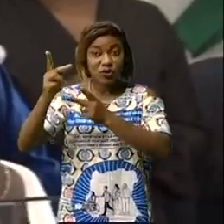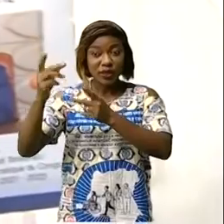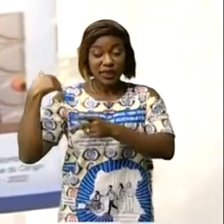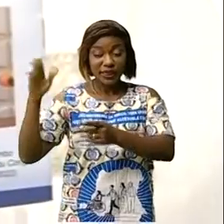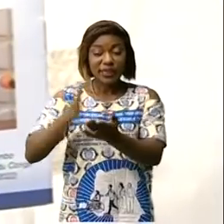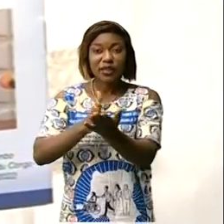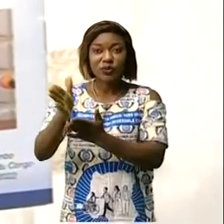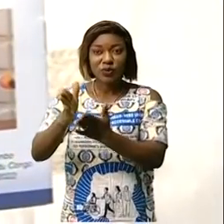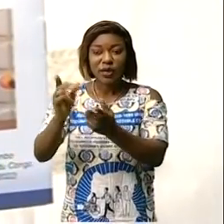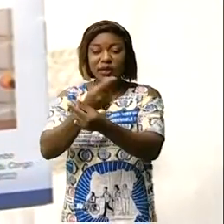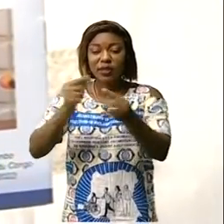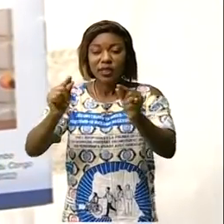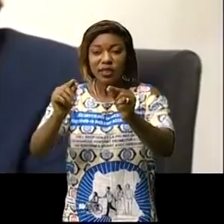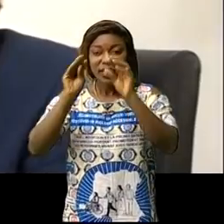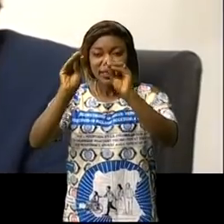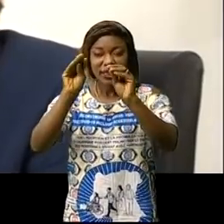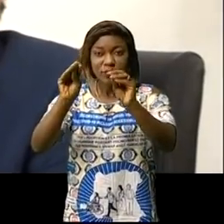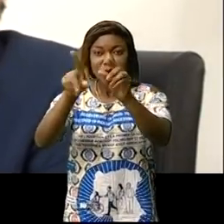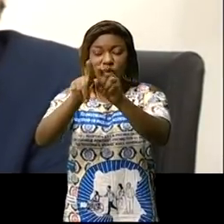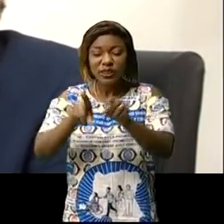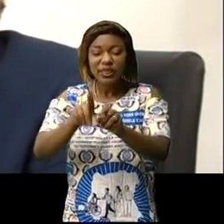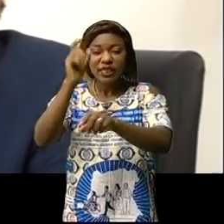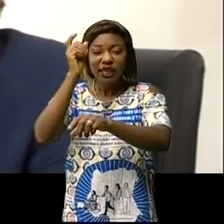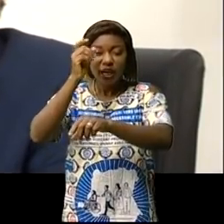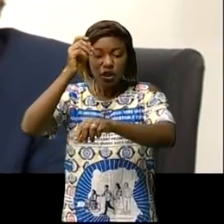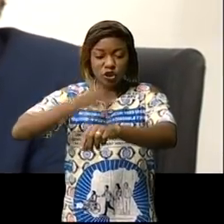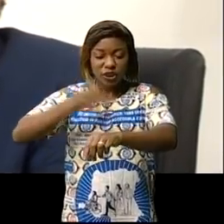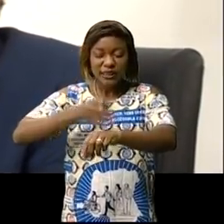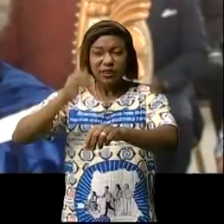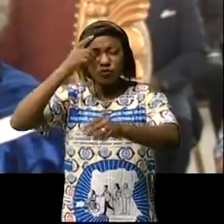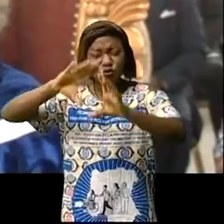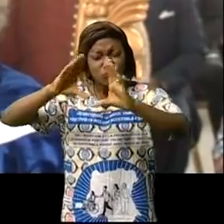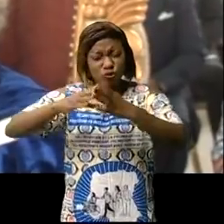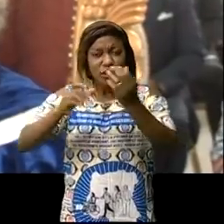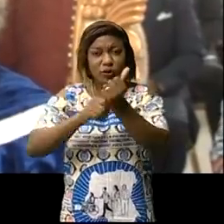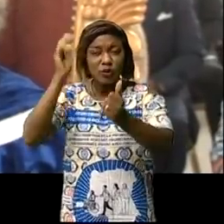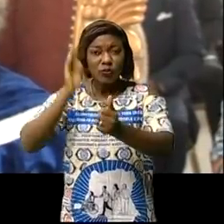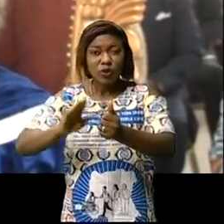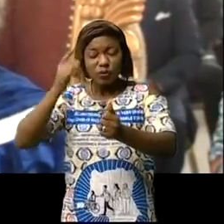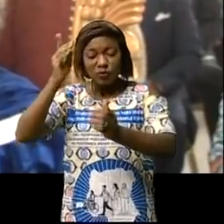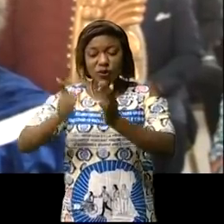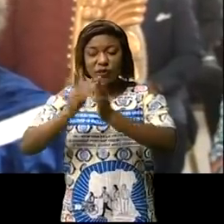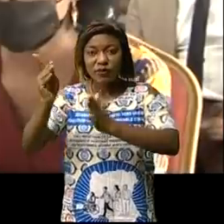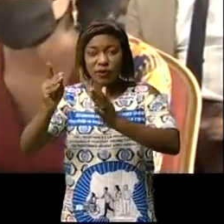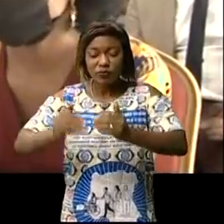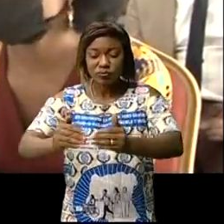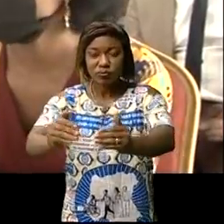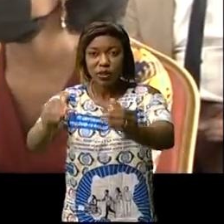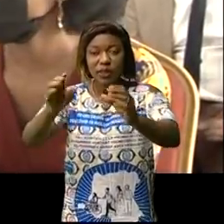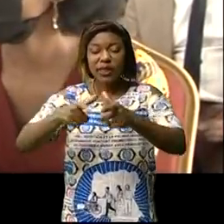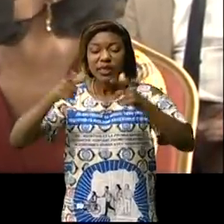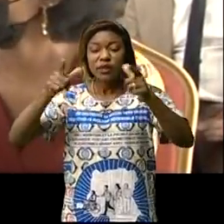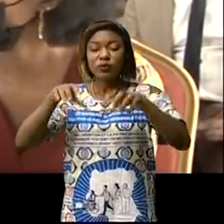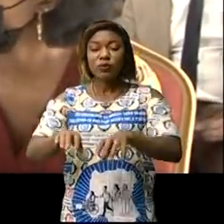droit la gratuité de l'enseignement et la justice opposable à tous à la bonne cause de la prospérité et de ce grand Congo